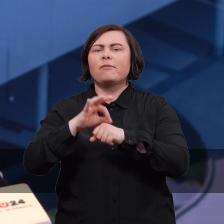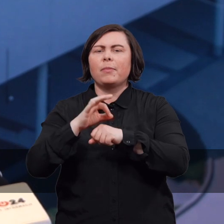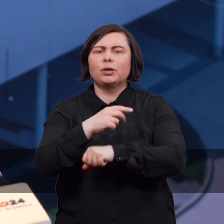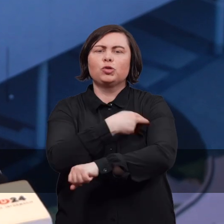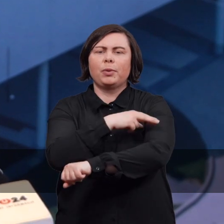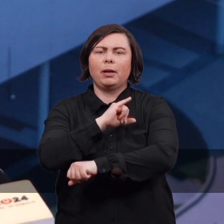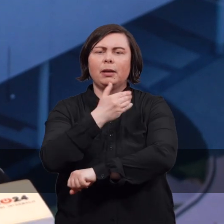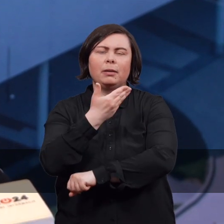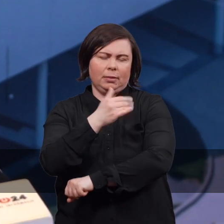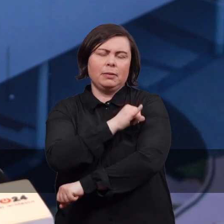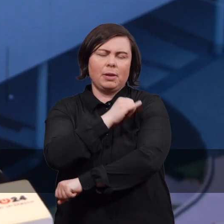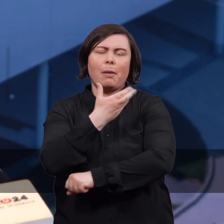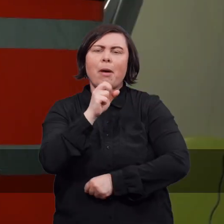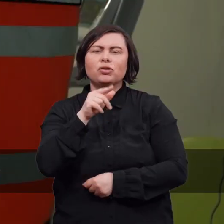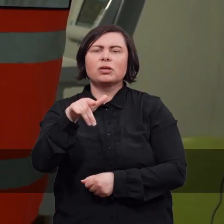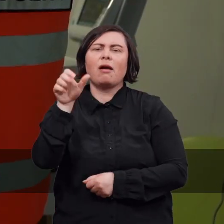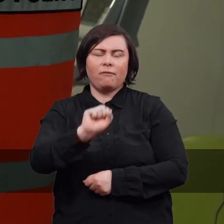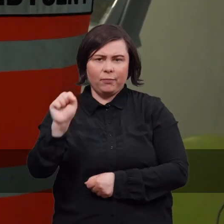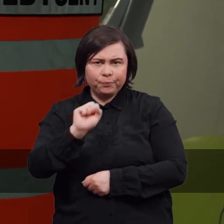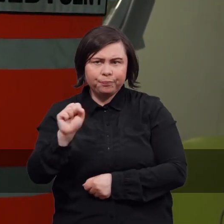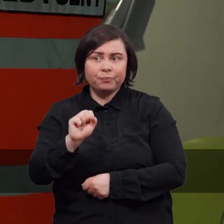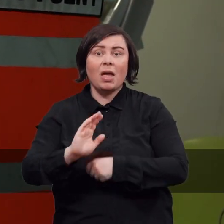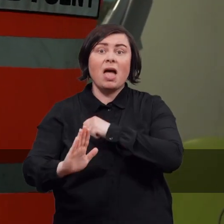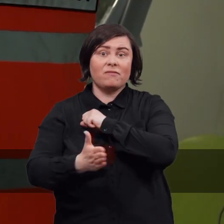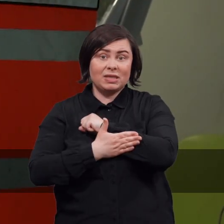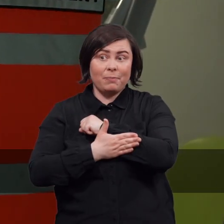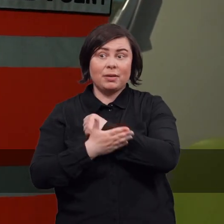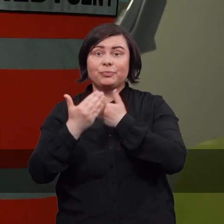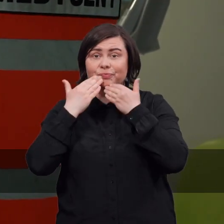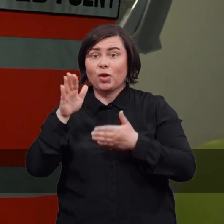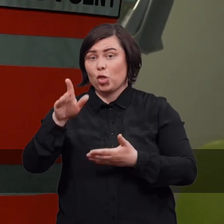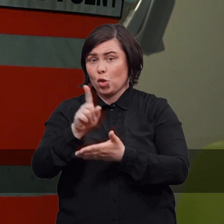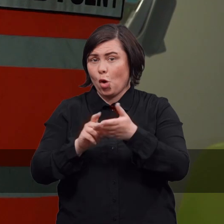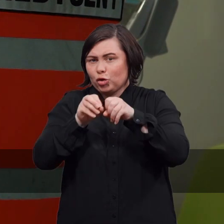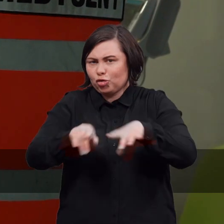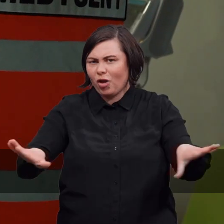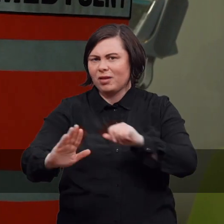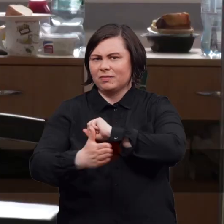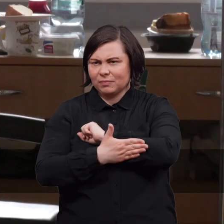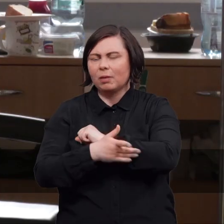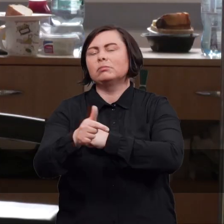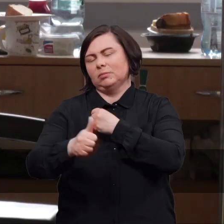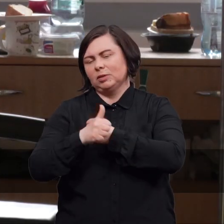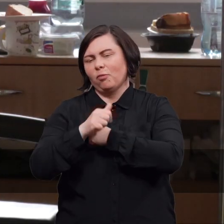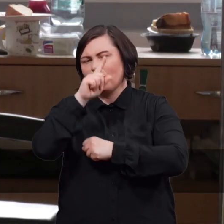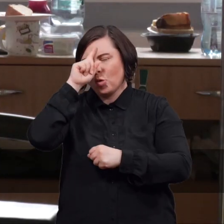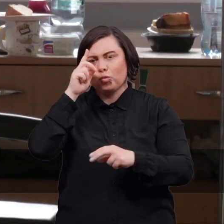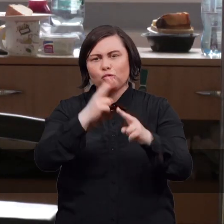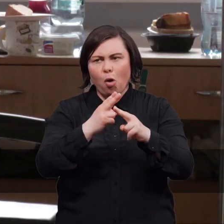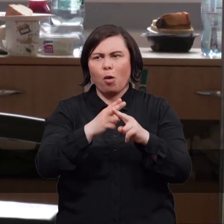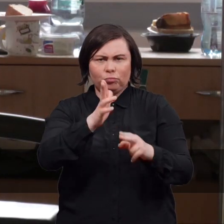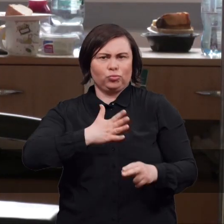medycznych szpitala im. Marciniaka we Wrocławiu, uważa, że wsparcie oferowane w ramach Dolnośląskiej Sieci Wsparcia spowoduje, że